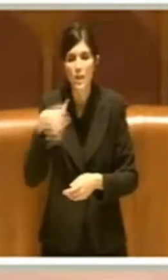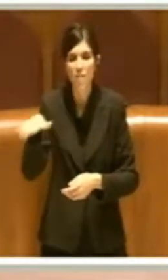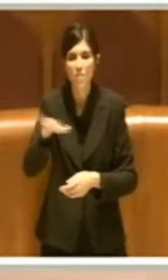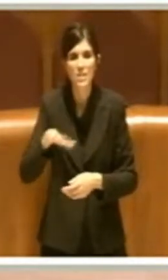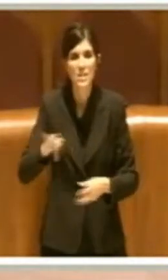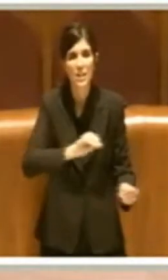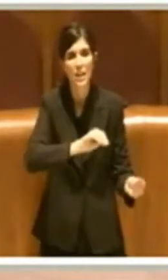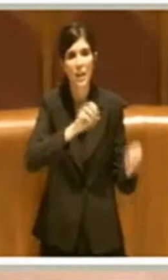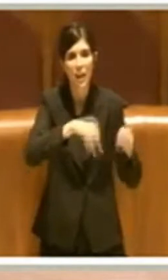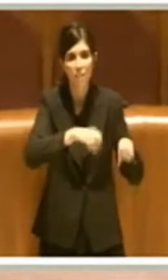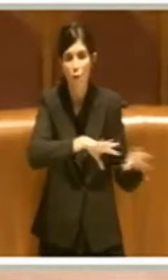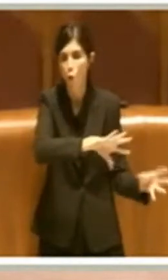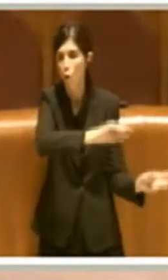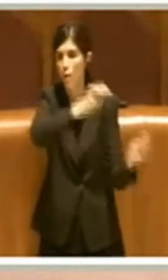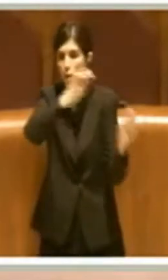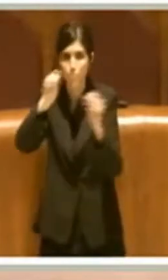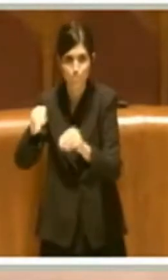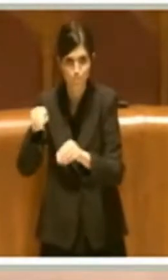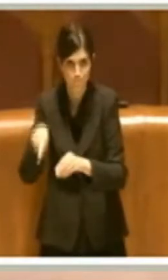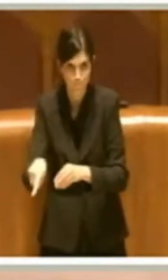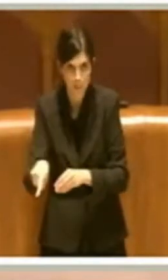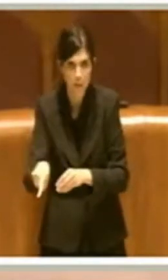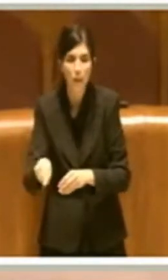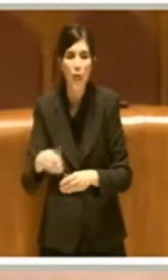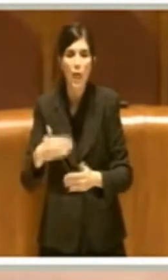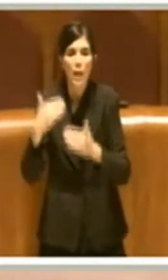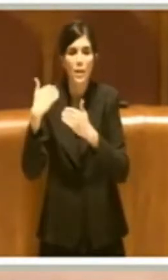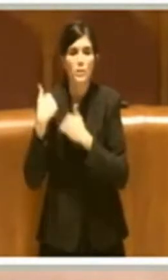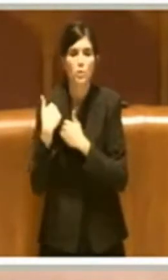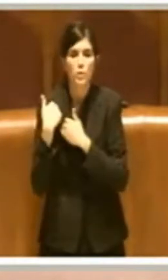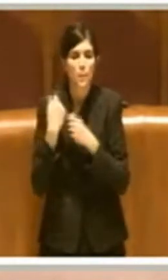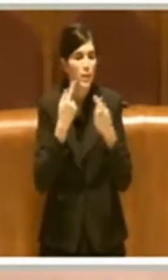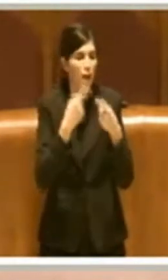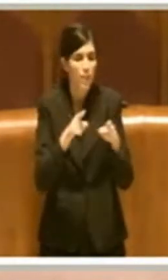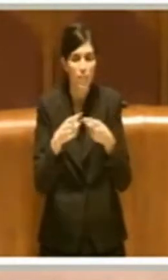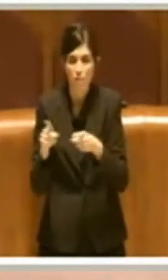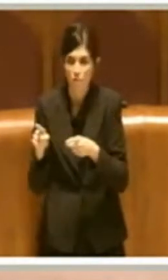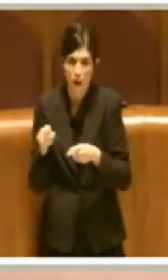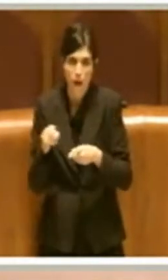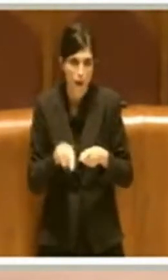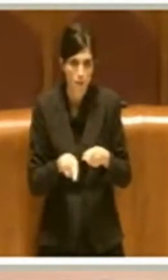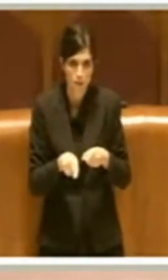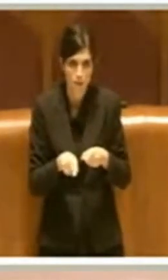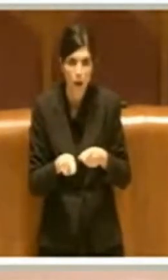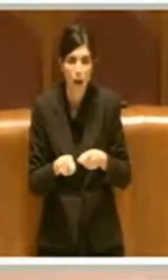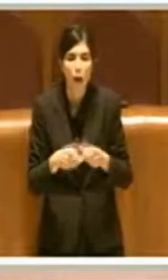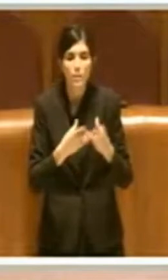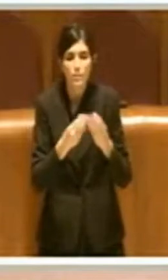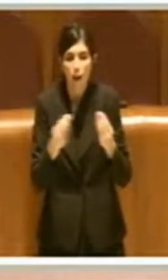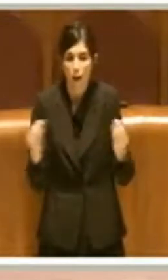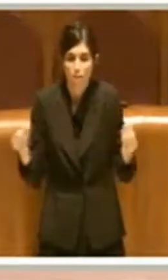rifiuti. Le responsabilità sono diverse e sono molteplici.